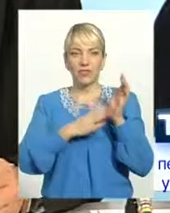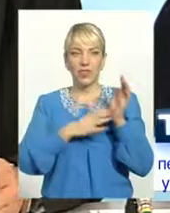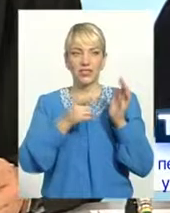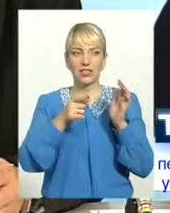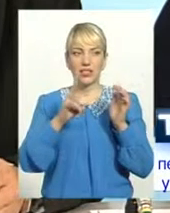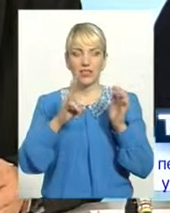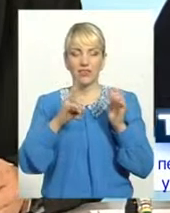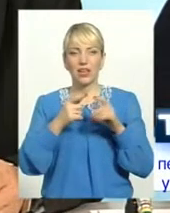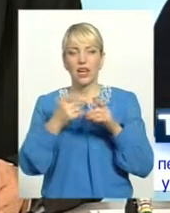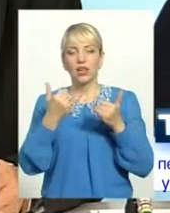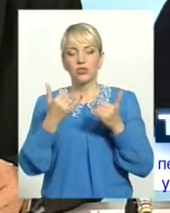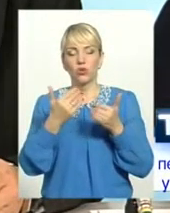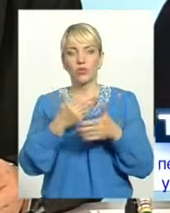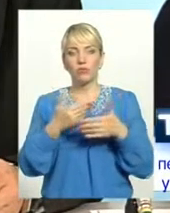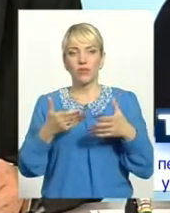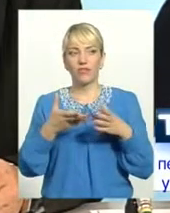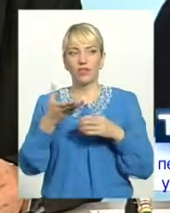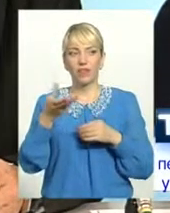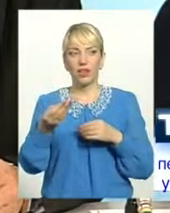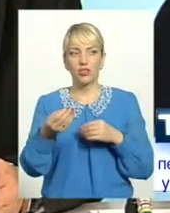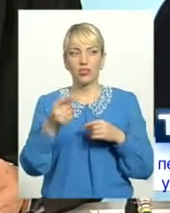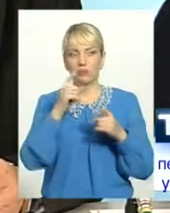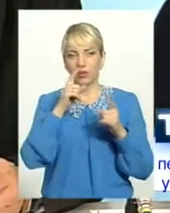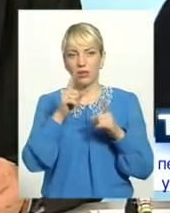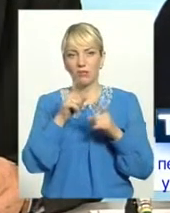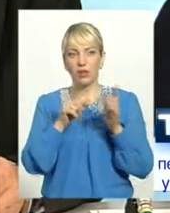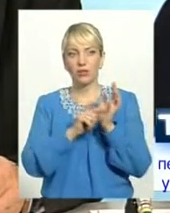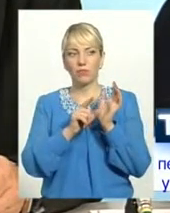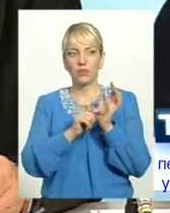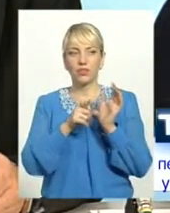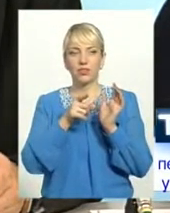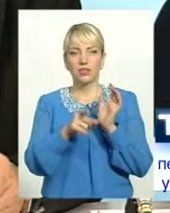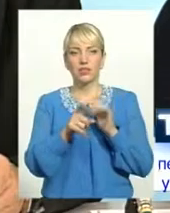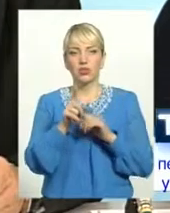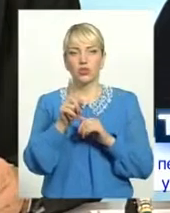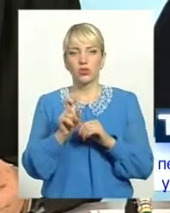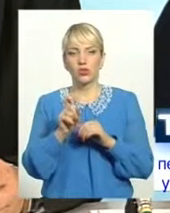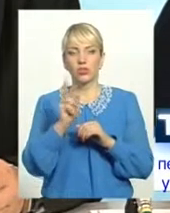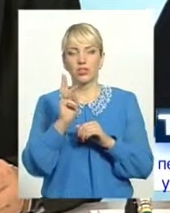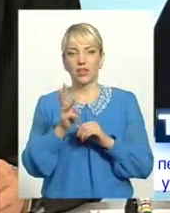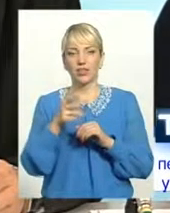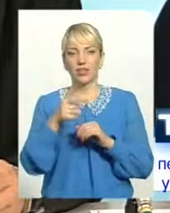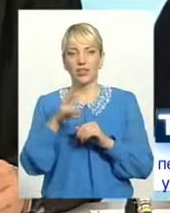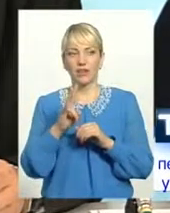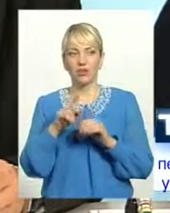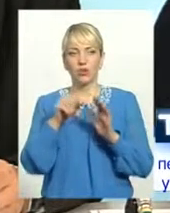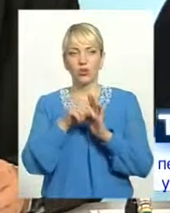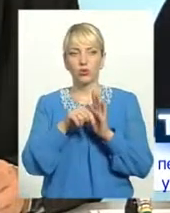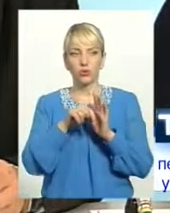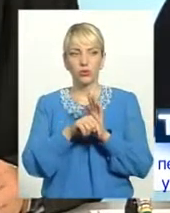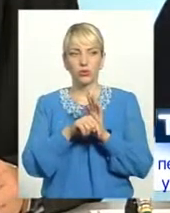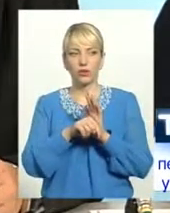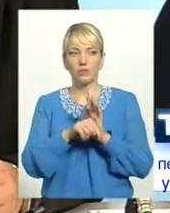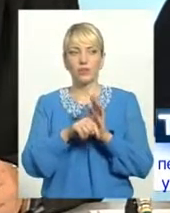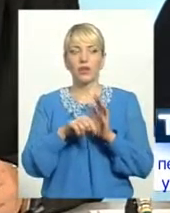сьогодні ми виплачуємо мінімальну пенсійну виплату у 1130 гривень. Тобто, все одно,